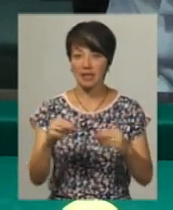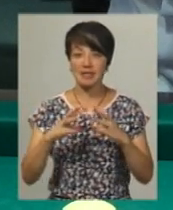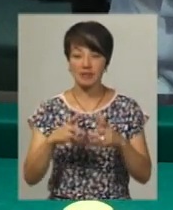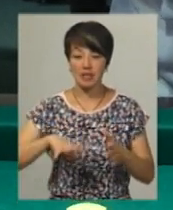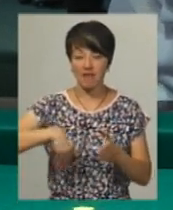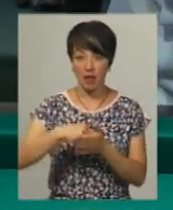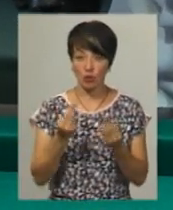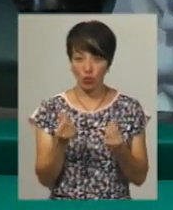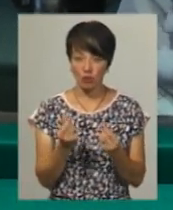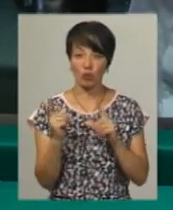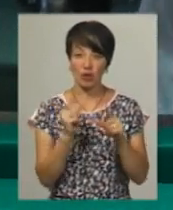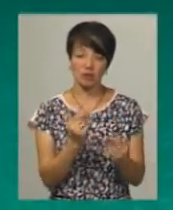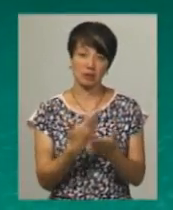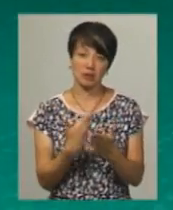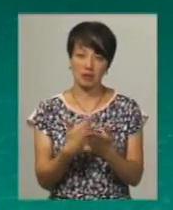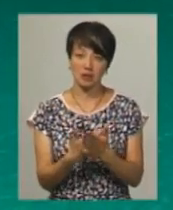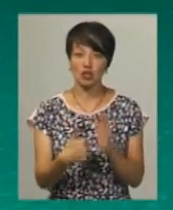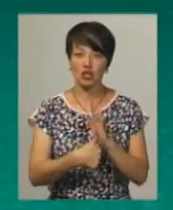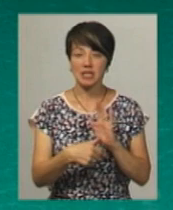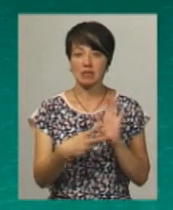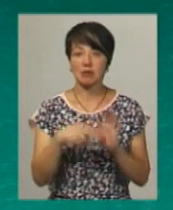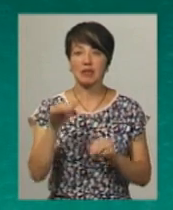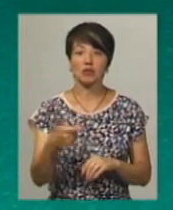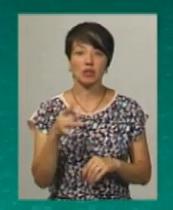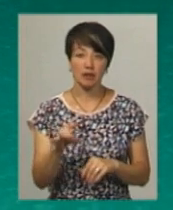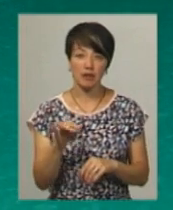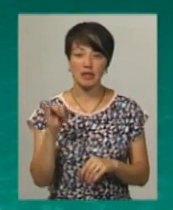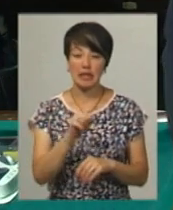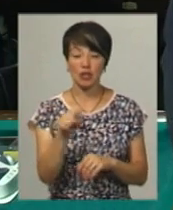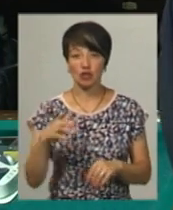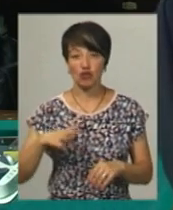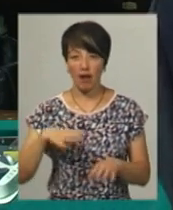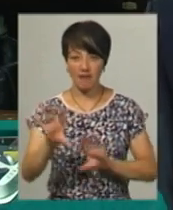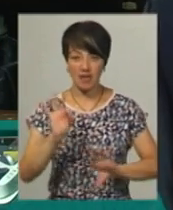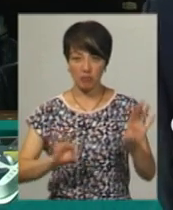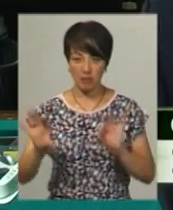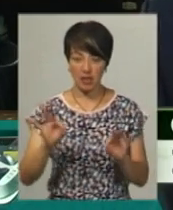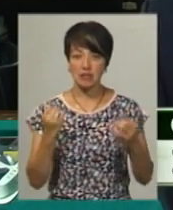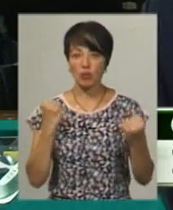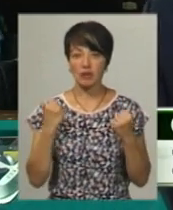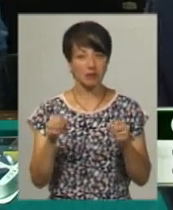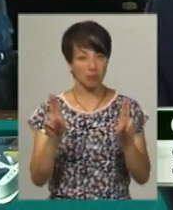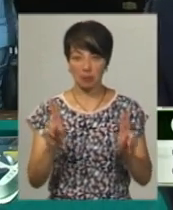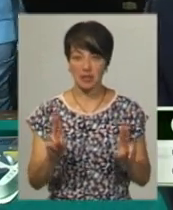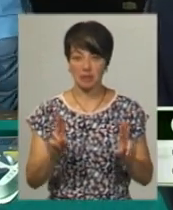світу за власний кошт. Поїздка обійдеться, каже суддя, в 6-7 тисяч гривень. Та й на тих чекає відбір. Спортивний принцип.